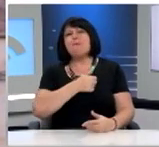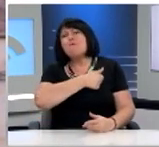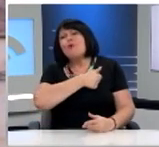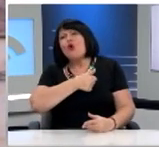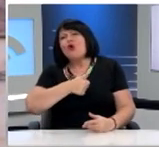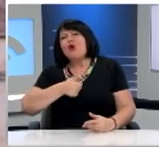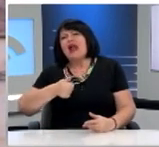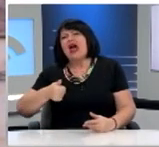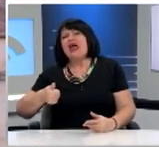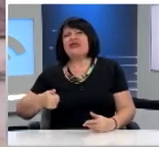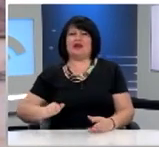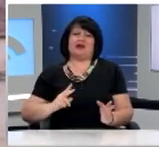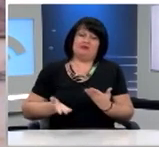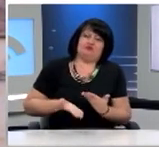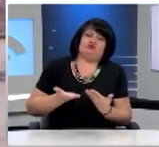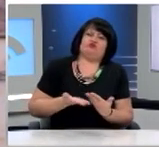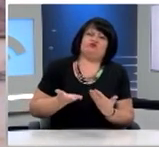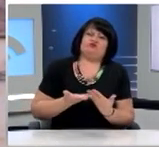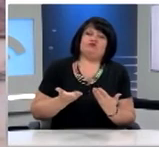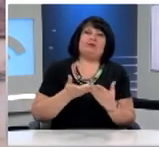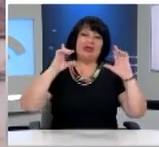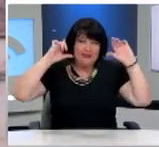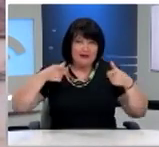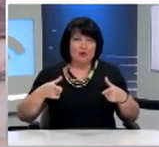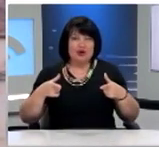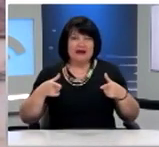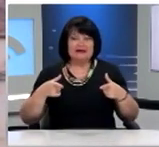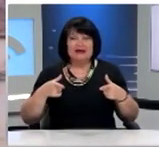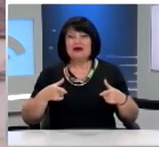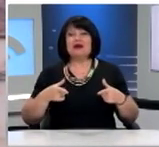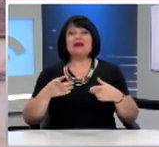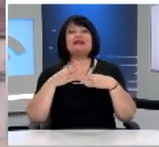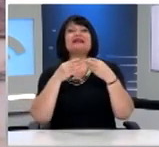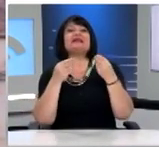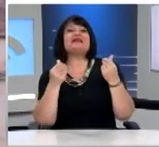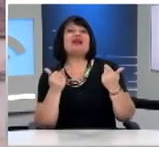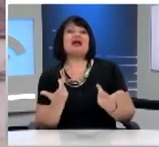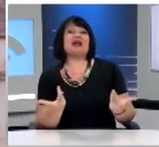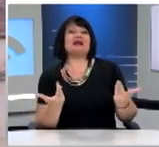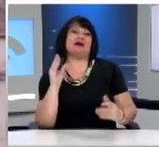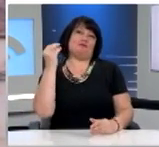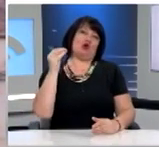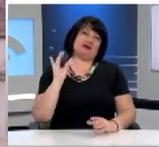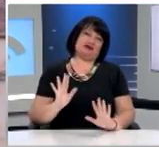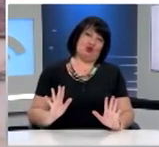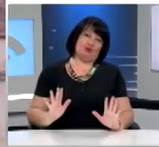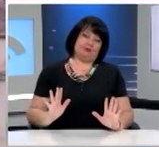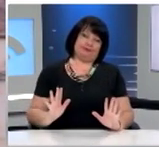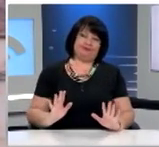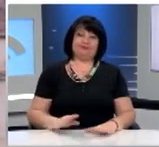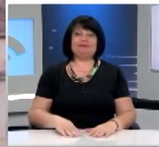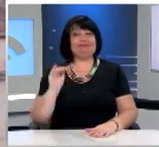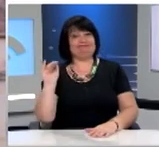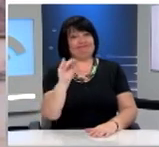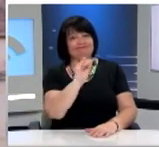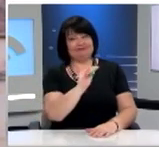συμβολή Στη δημοκρατία, στην τέχνη και στον πολιτισμό Σας